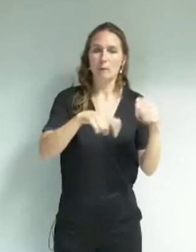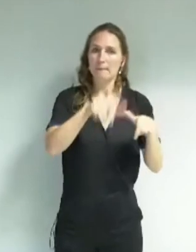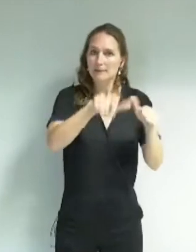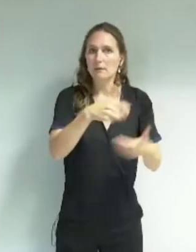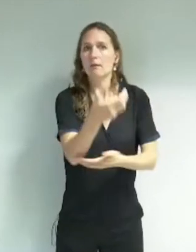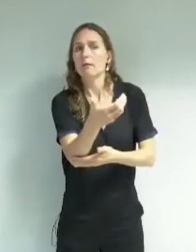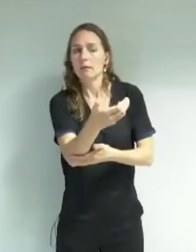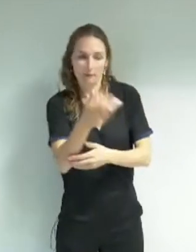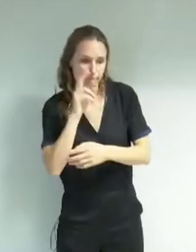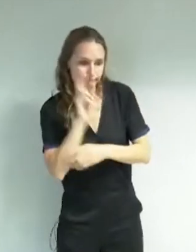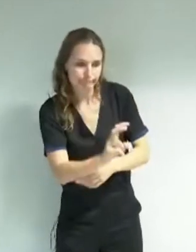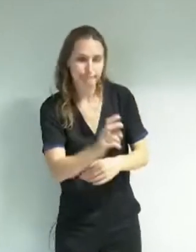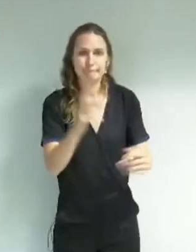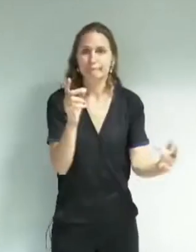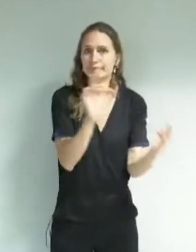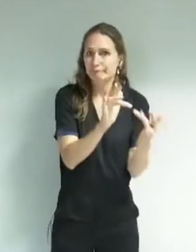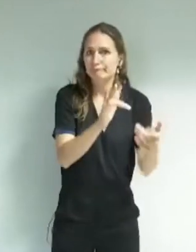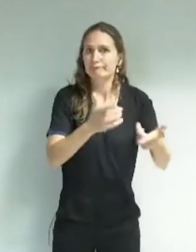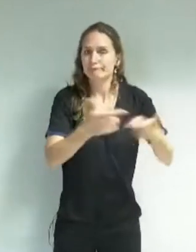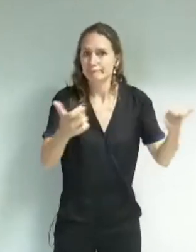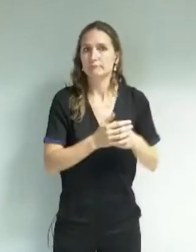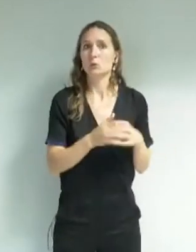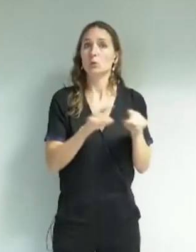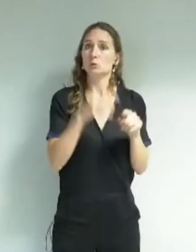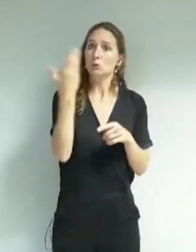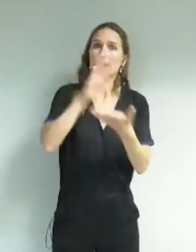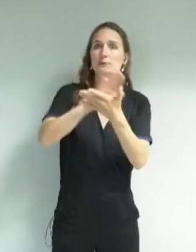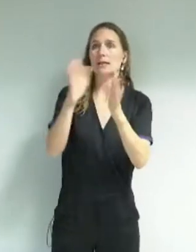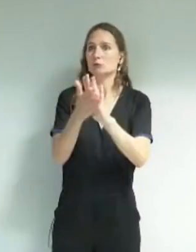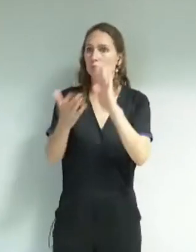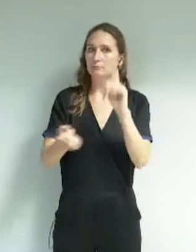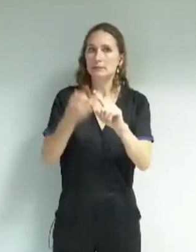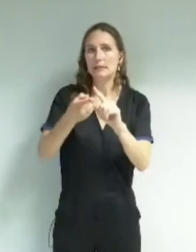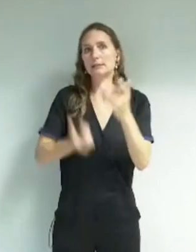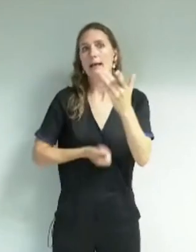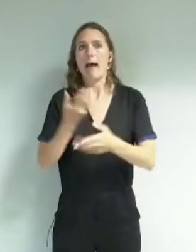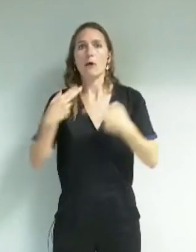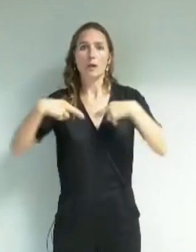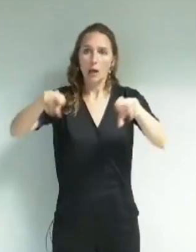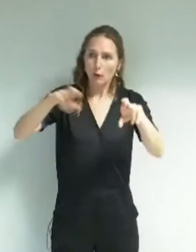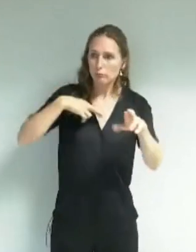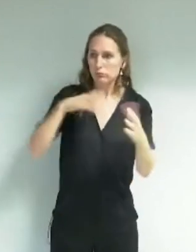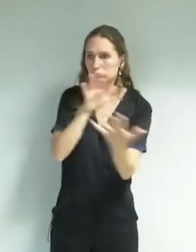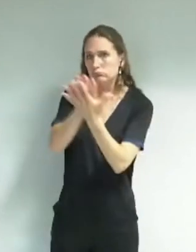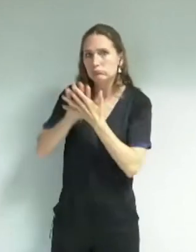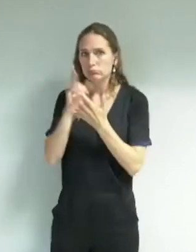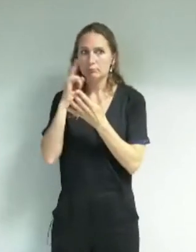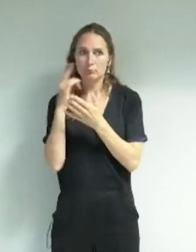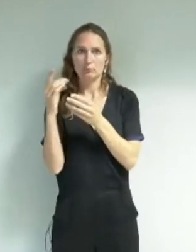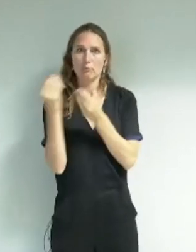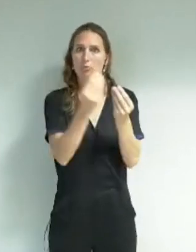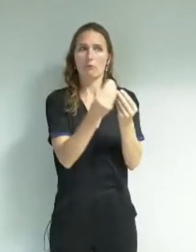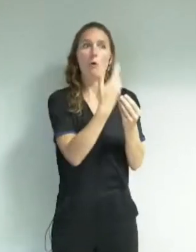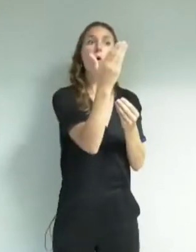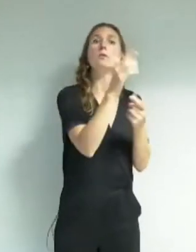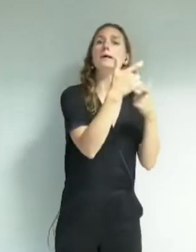culture, des arts de la rue, pour ensuite leur faire découvrir d'autres œuvres, aller vers les autres cultures, prendre en compte la culture des gens du